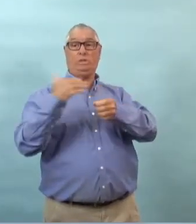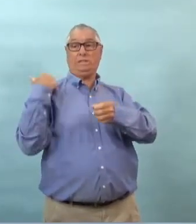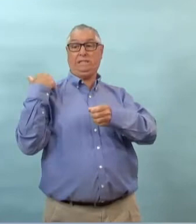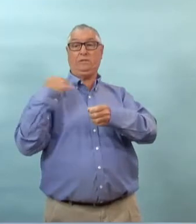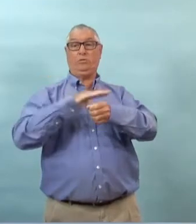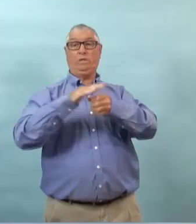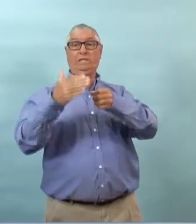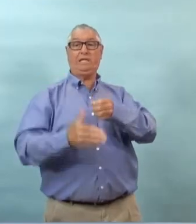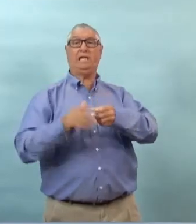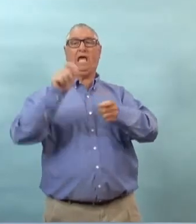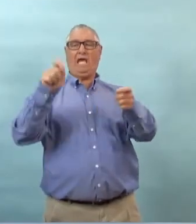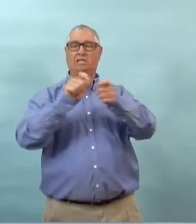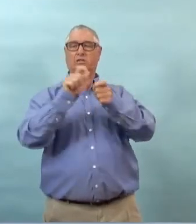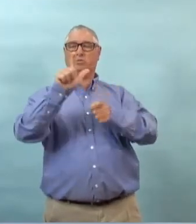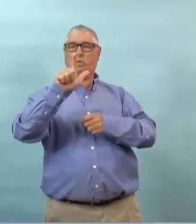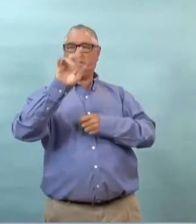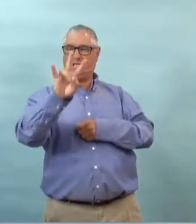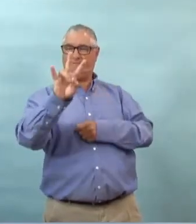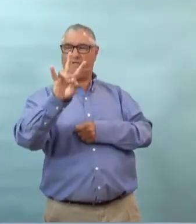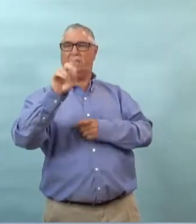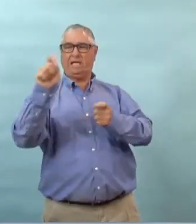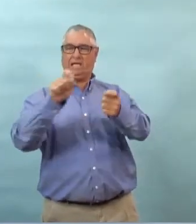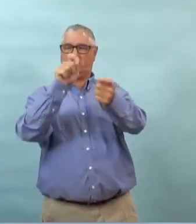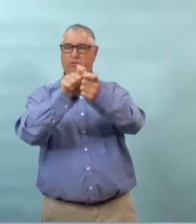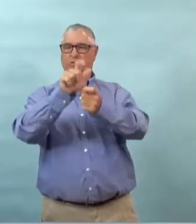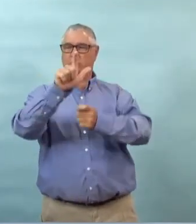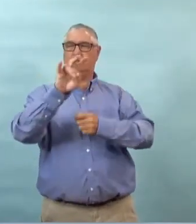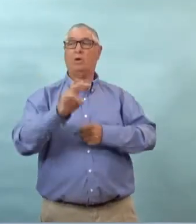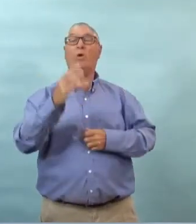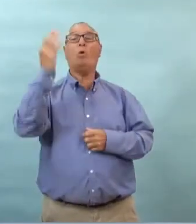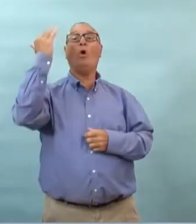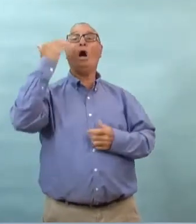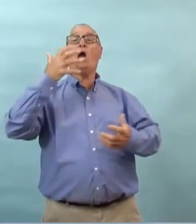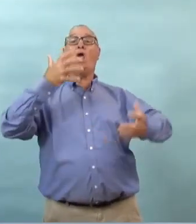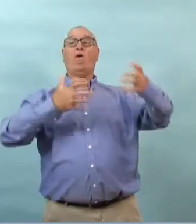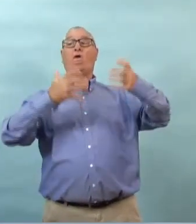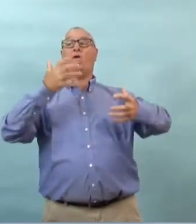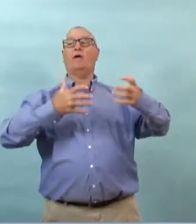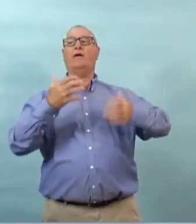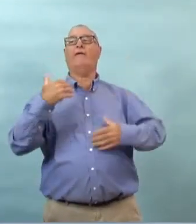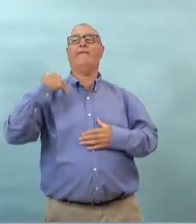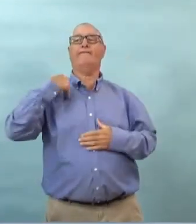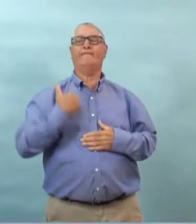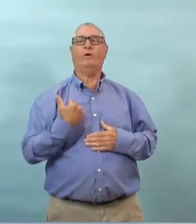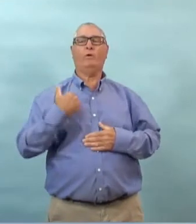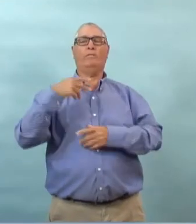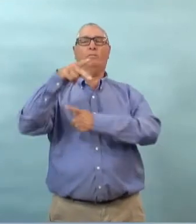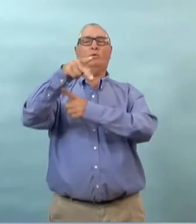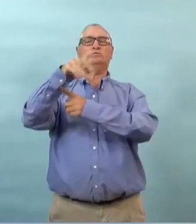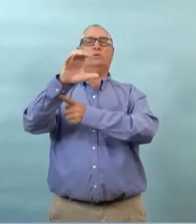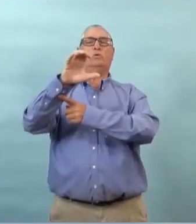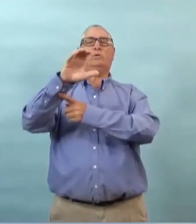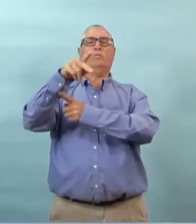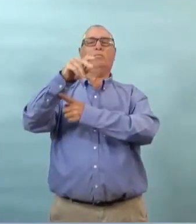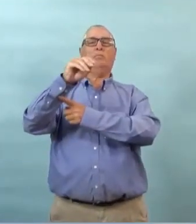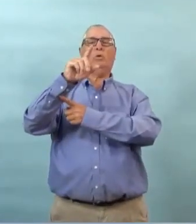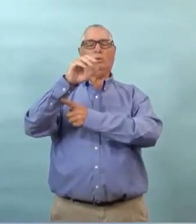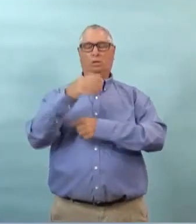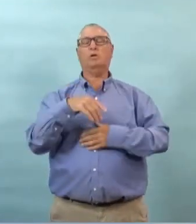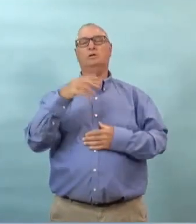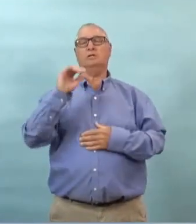27 cas au total ça c'est le chiffre le plus exact et les différences étaient dus à des codes postaux